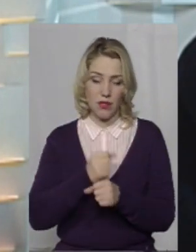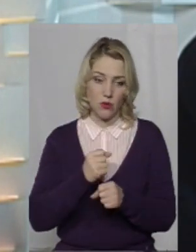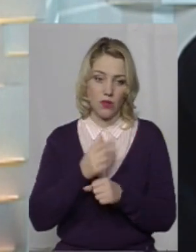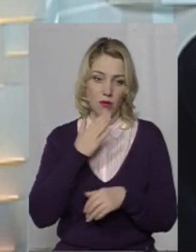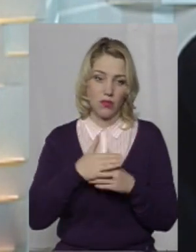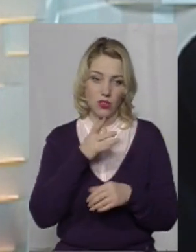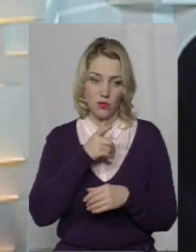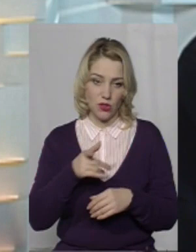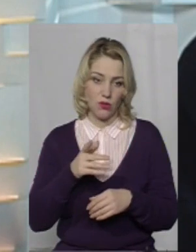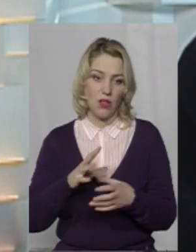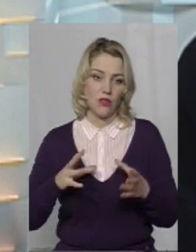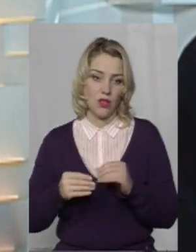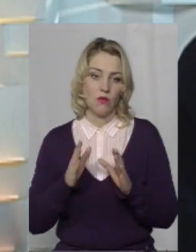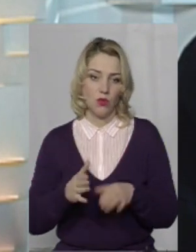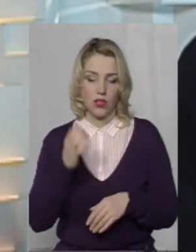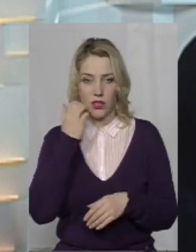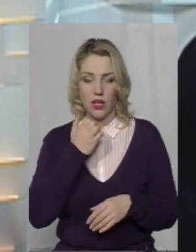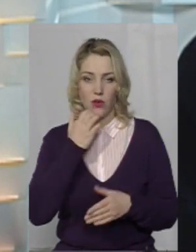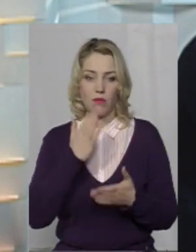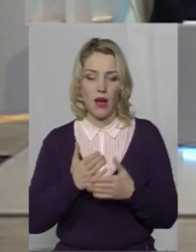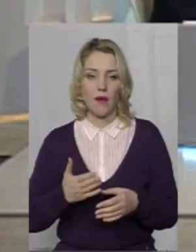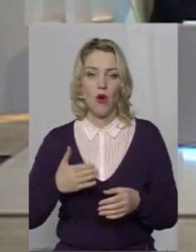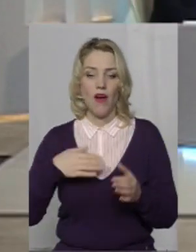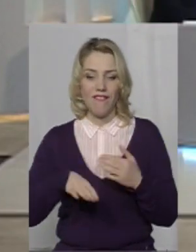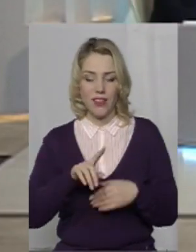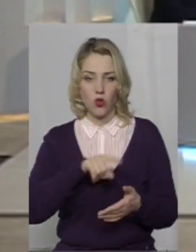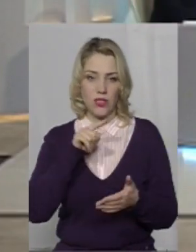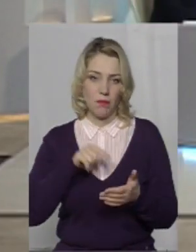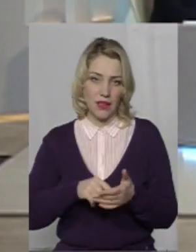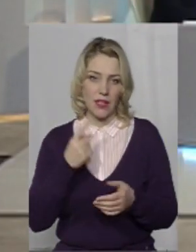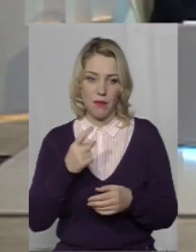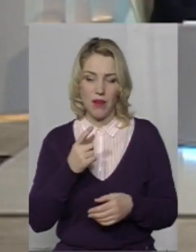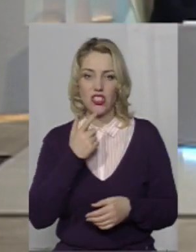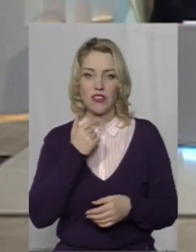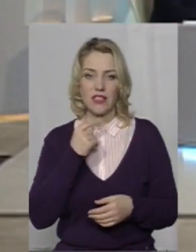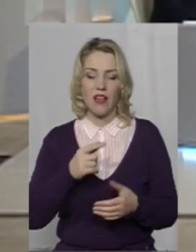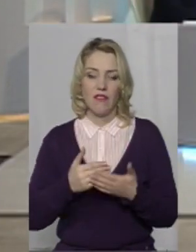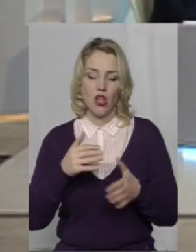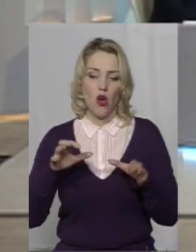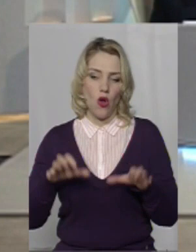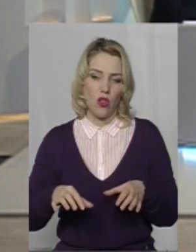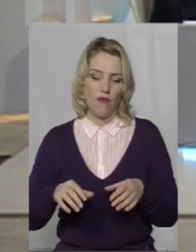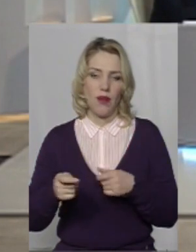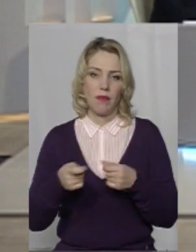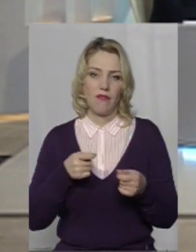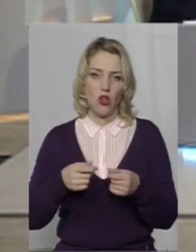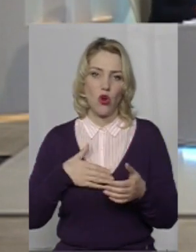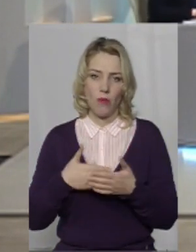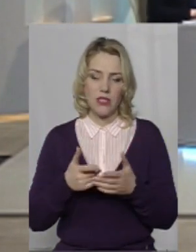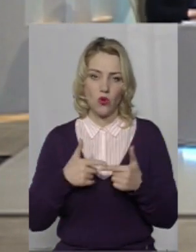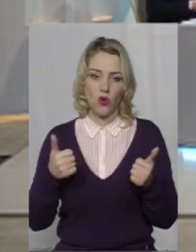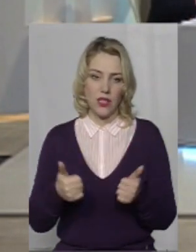Я думаю, що найближчим часом результати будуть. Дякую. Маємо відео запитання. Перший із Красилова від голови правління громадської